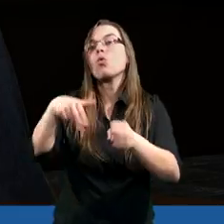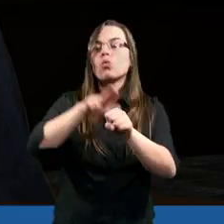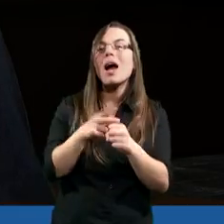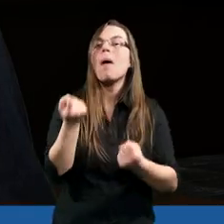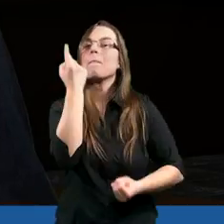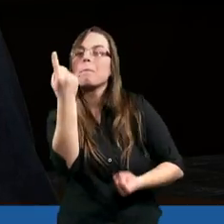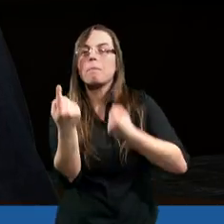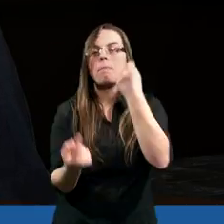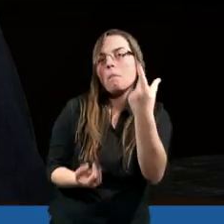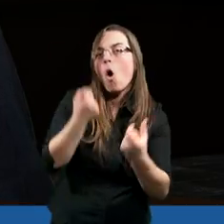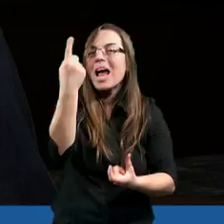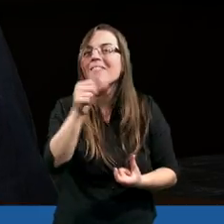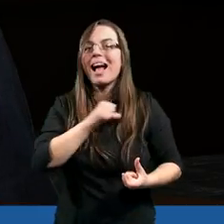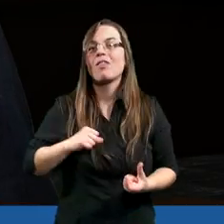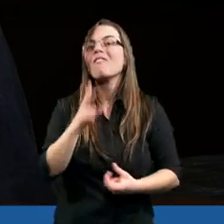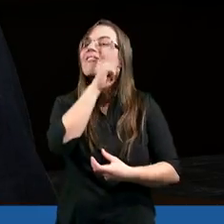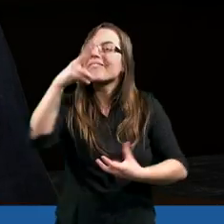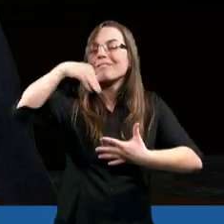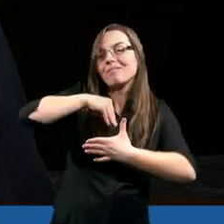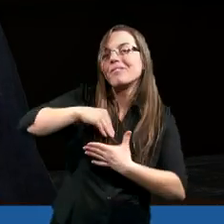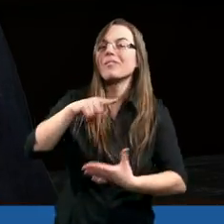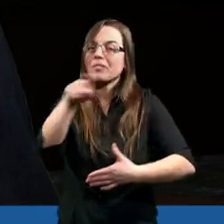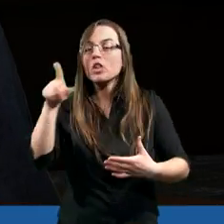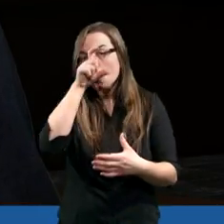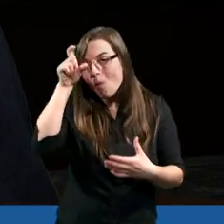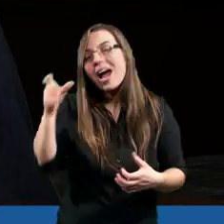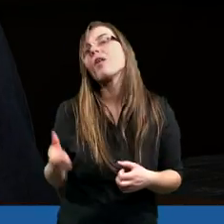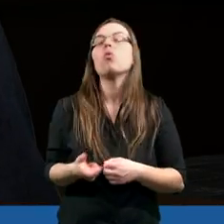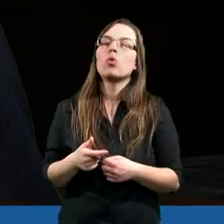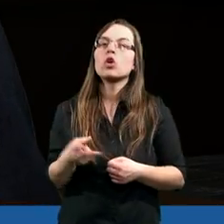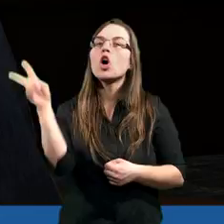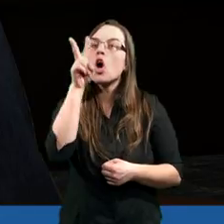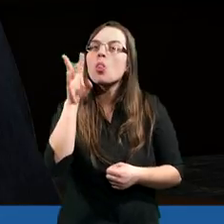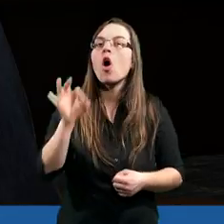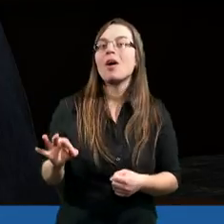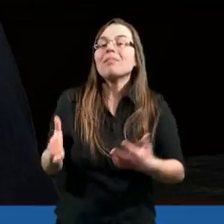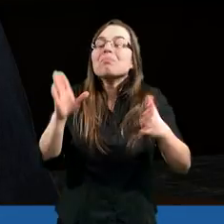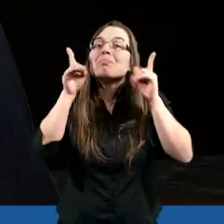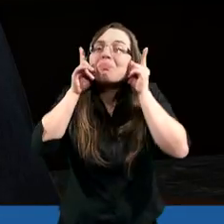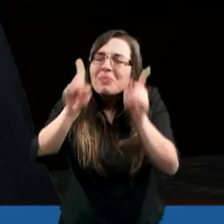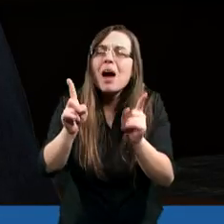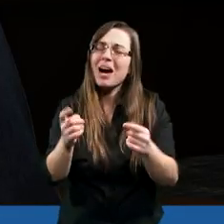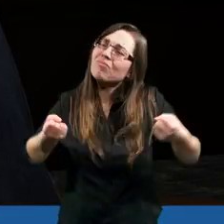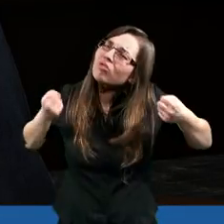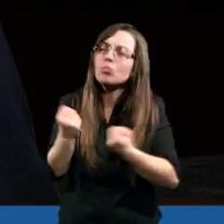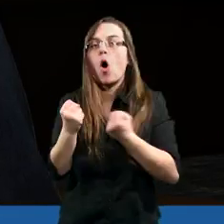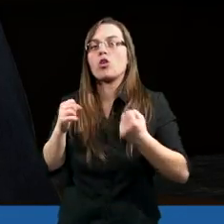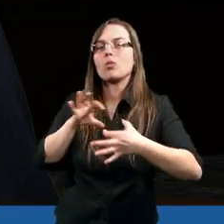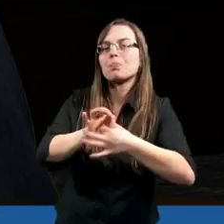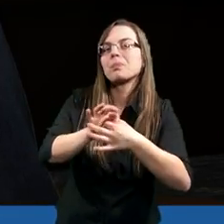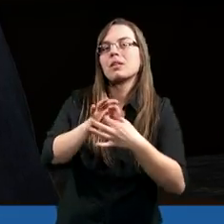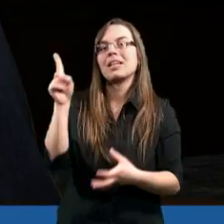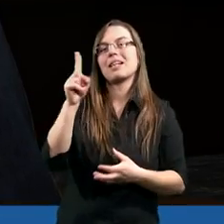przejawiają w każdym, kto na serio podchodzi do tej